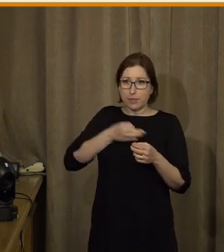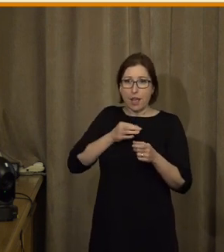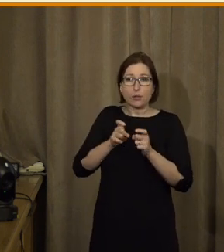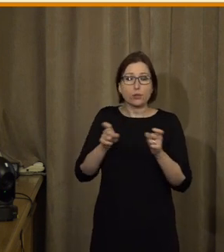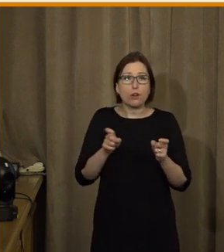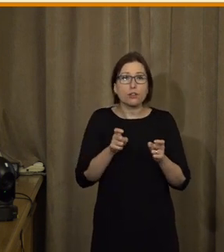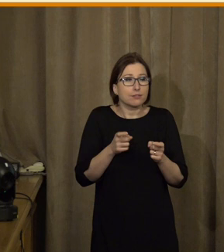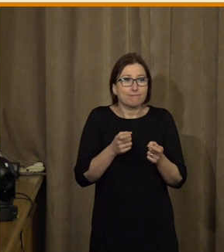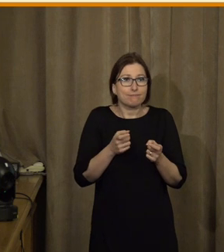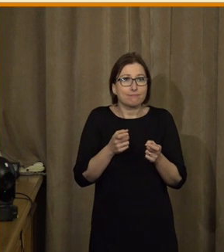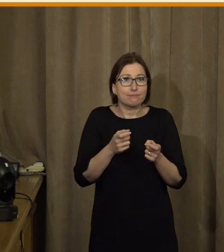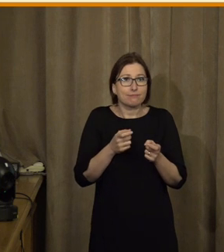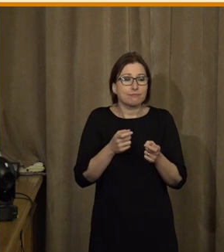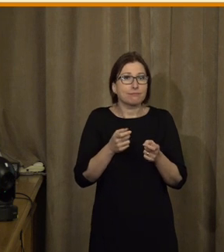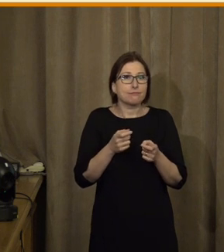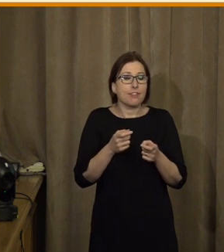prostě